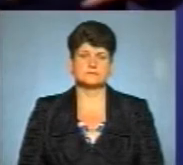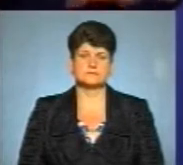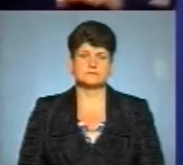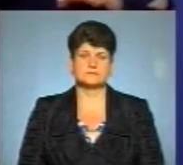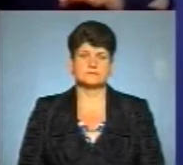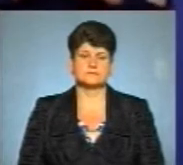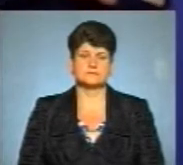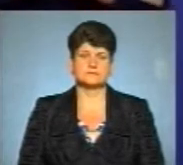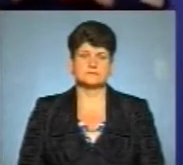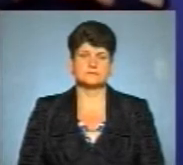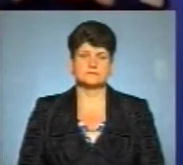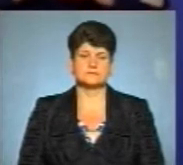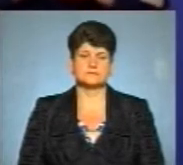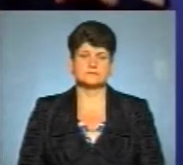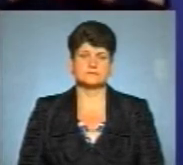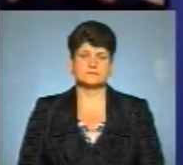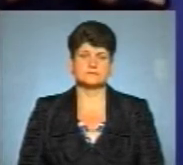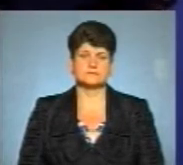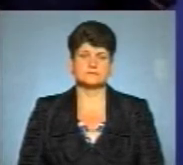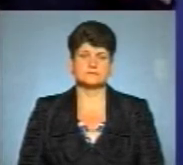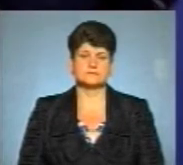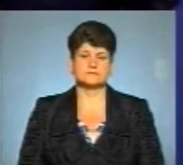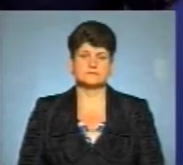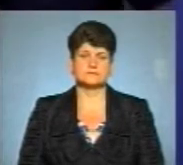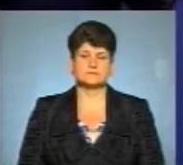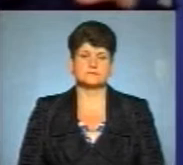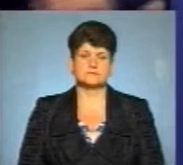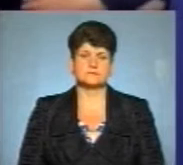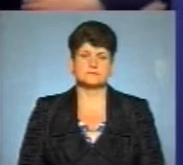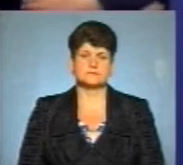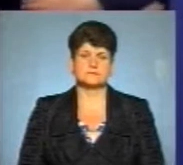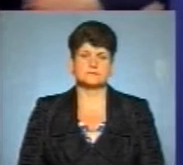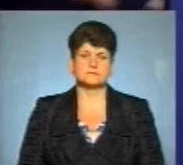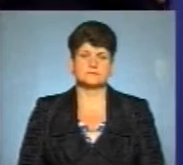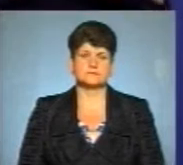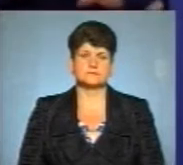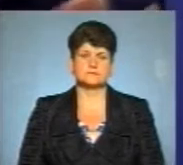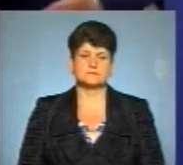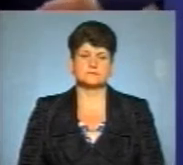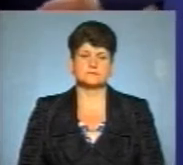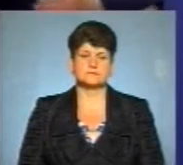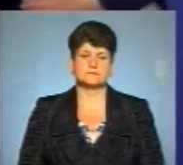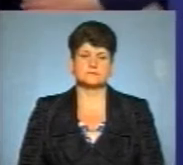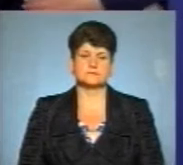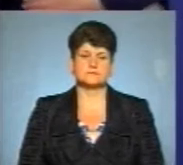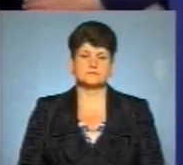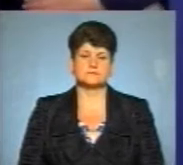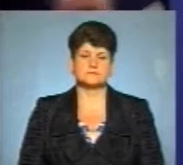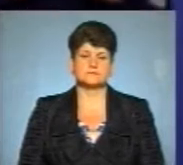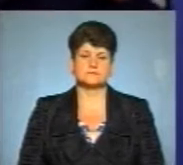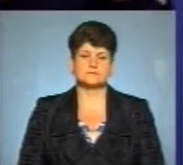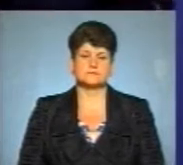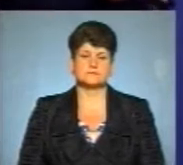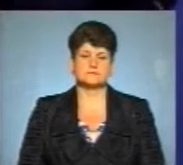коронавірусну хворобу, якщо можна просто забути про COVID-19, то я вам хочу сказати, що COVID-19 ні про